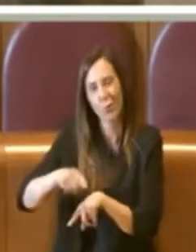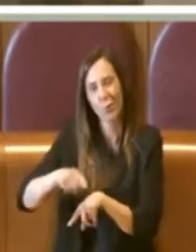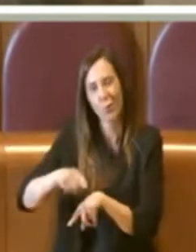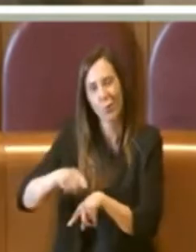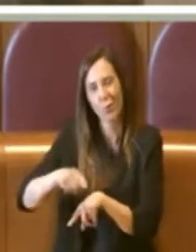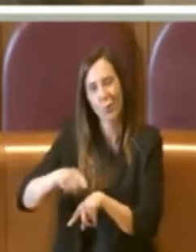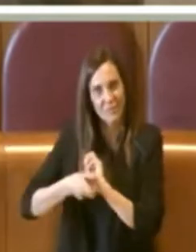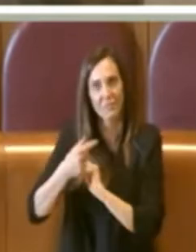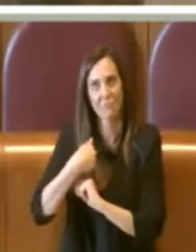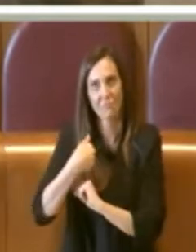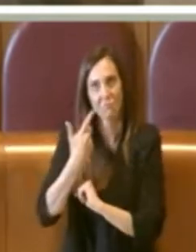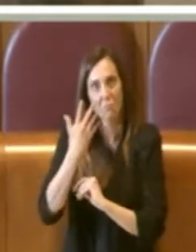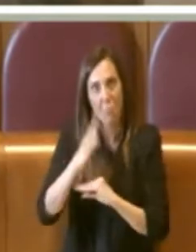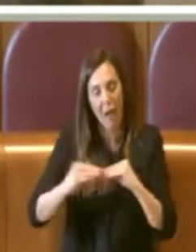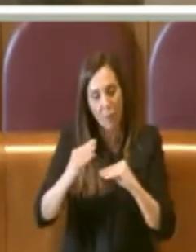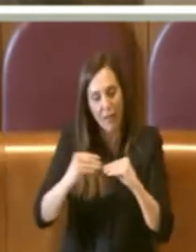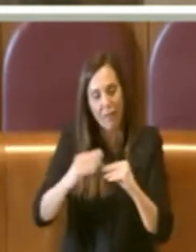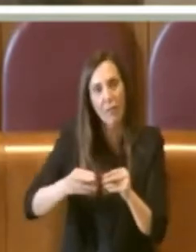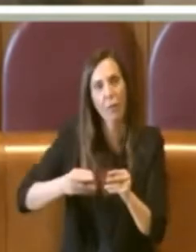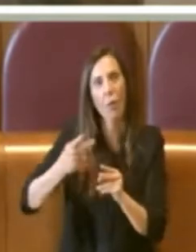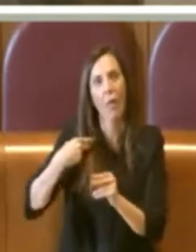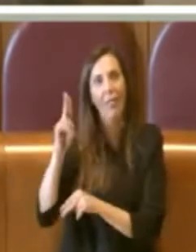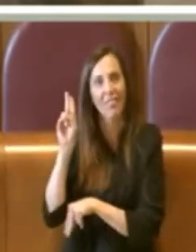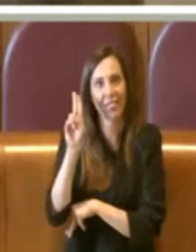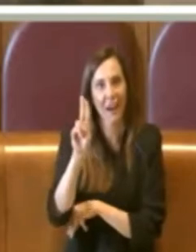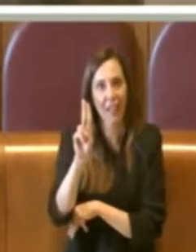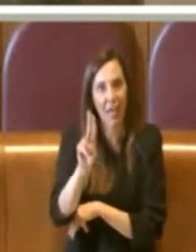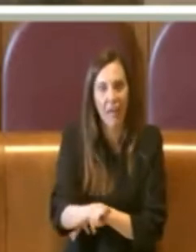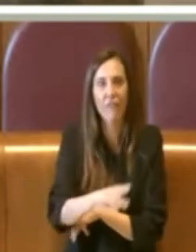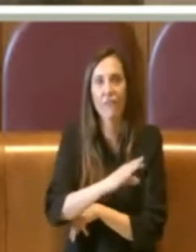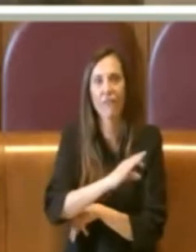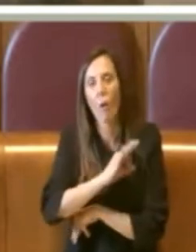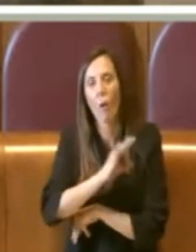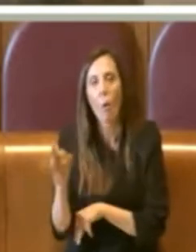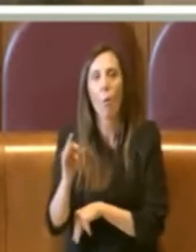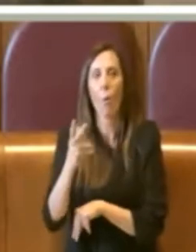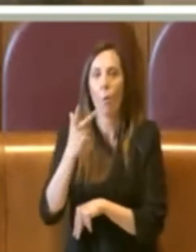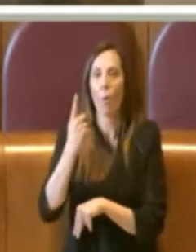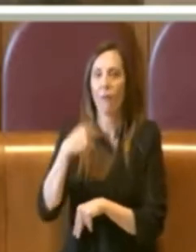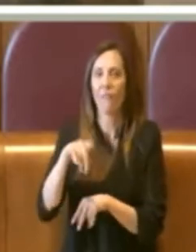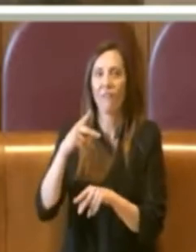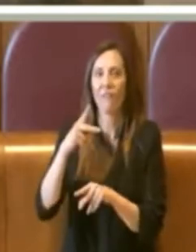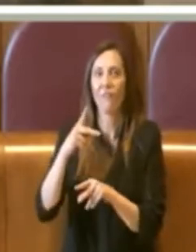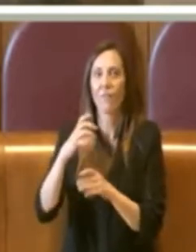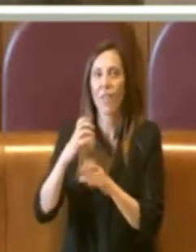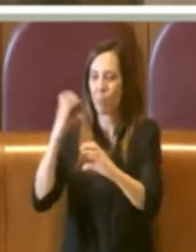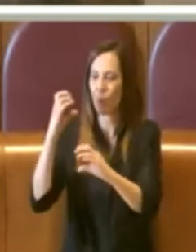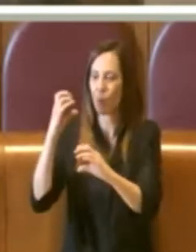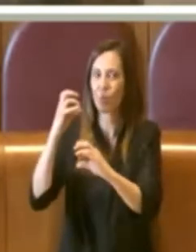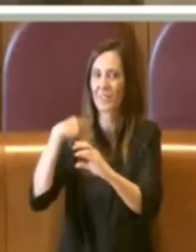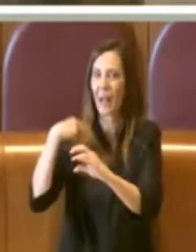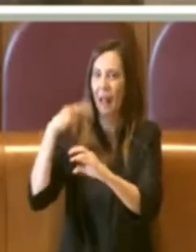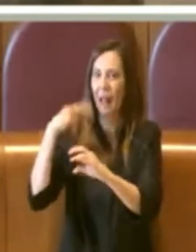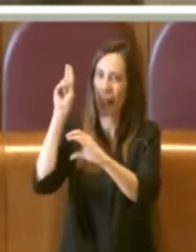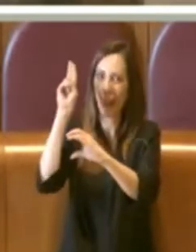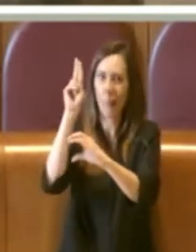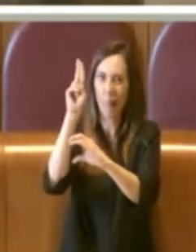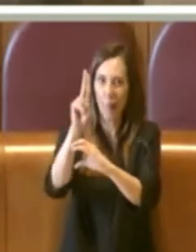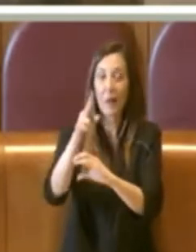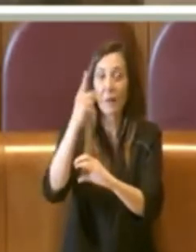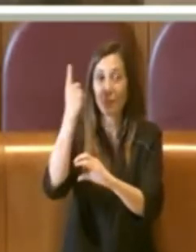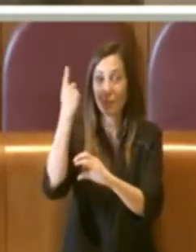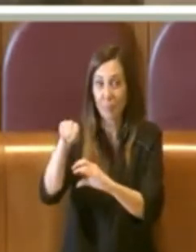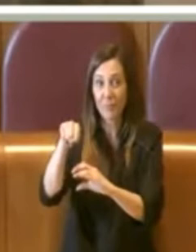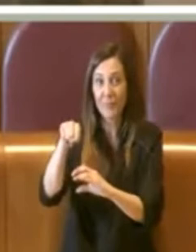della manutenzione tramviaria piuttosto che all'esercizio dei filobus, anche lì ad esempio sulla